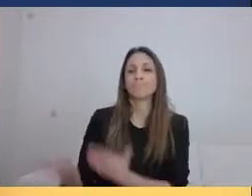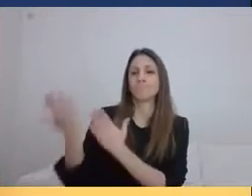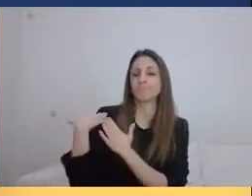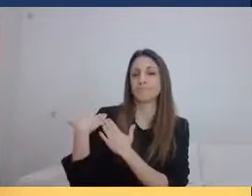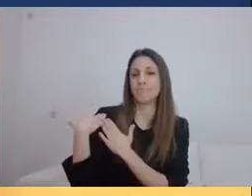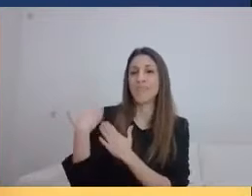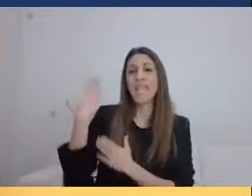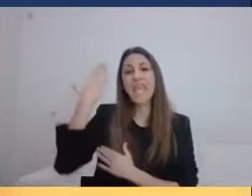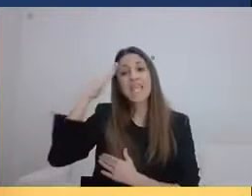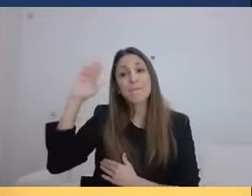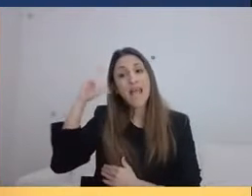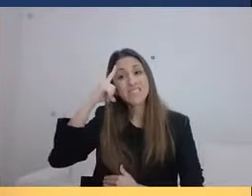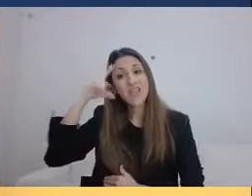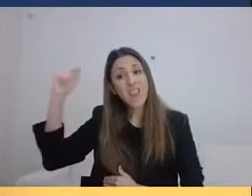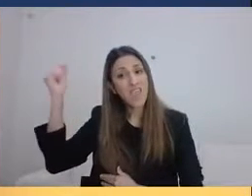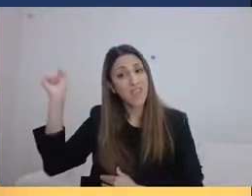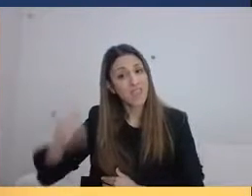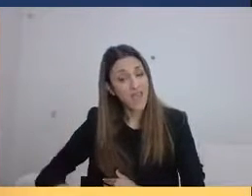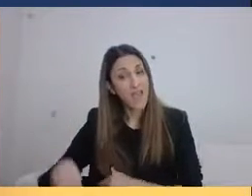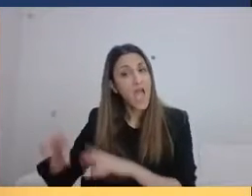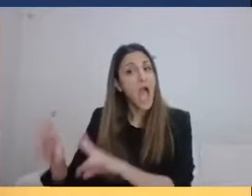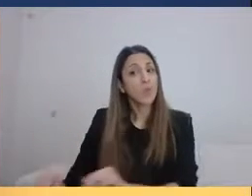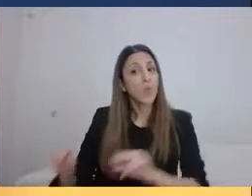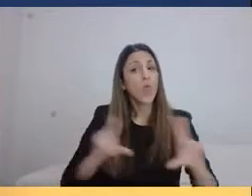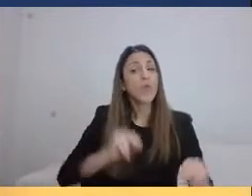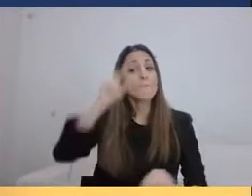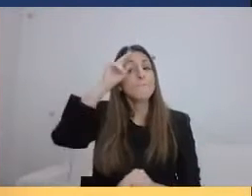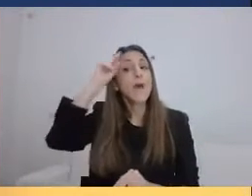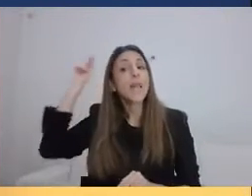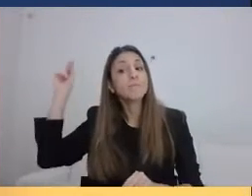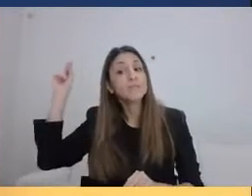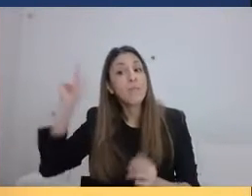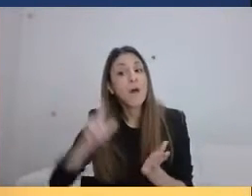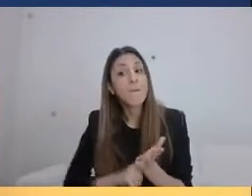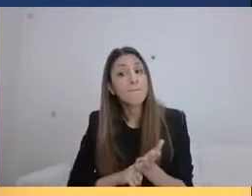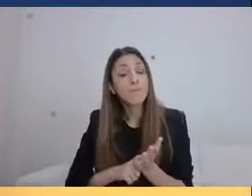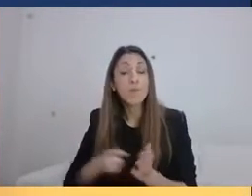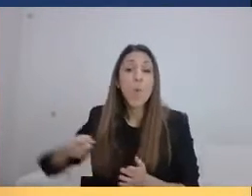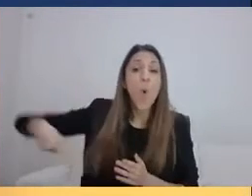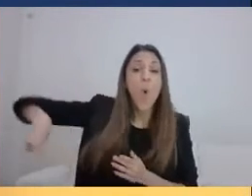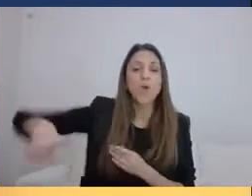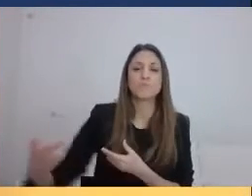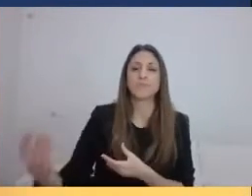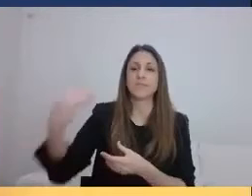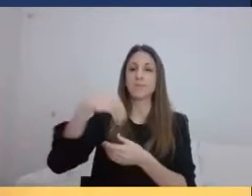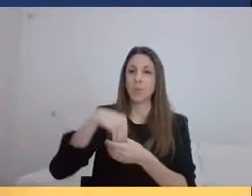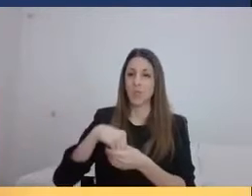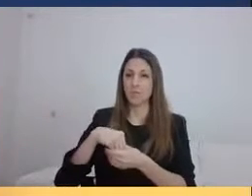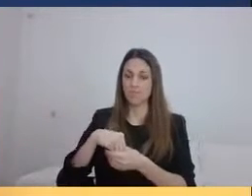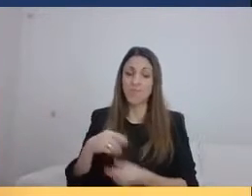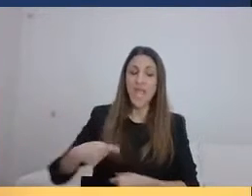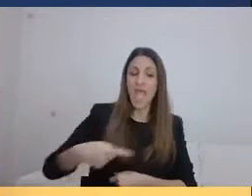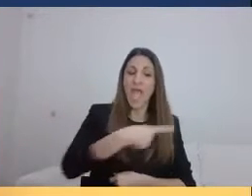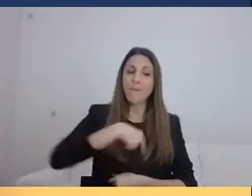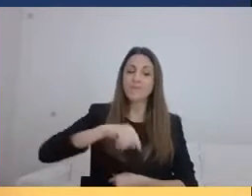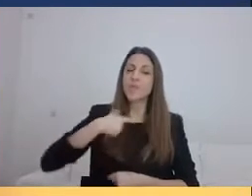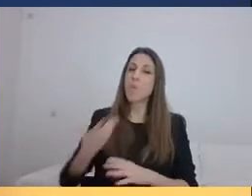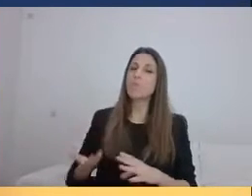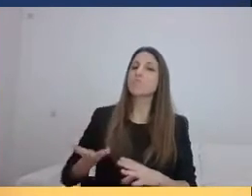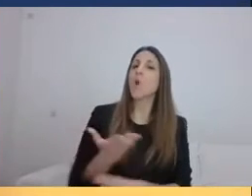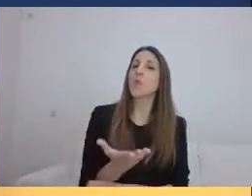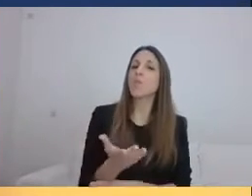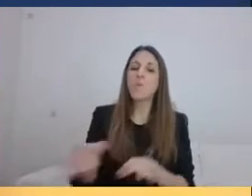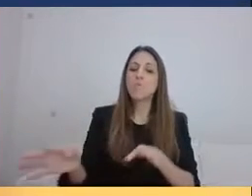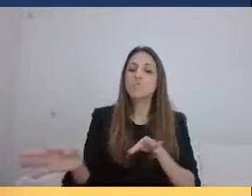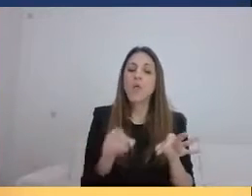αλλά και της ανώτερης εκπαίδευσης και να προτείνουμε βιώσιμα σχέδια.